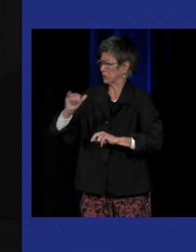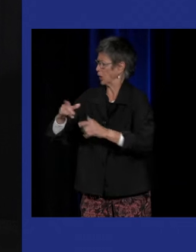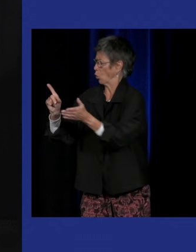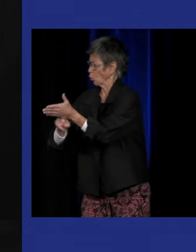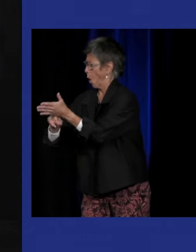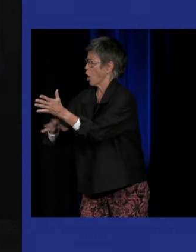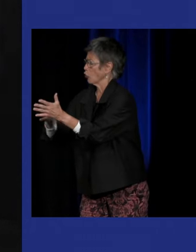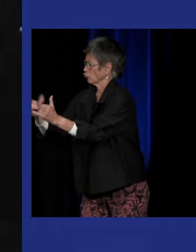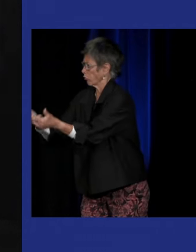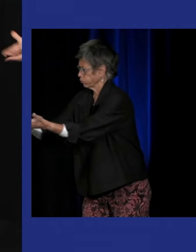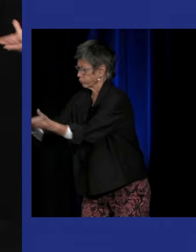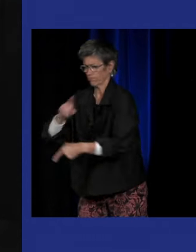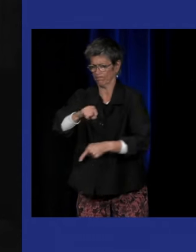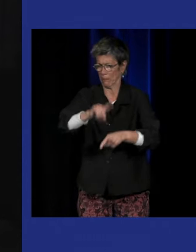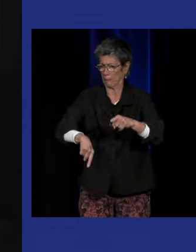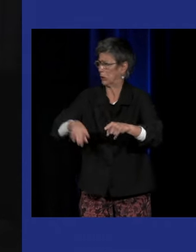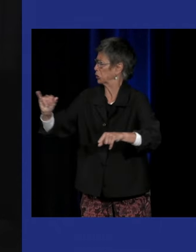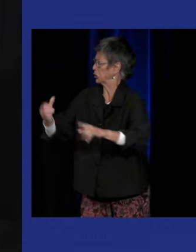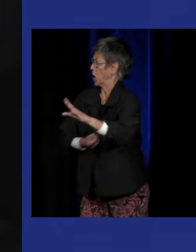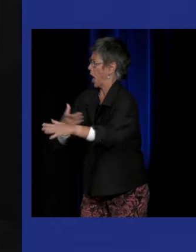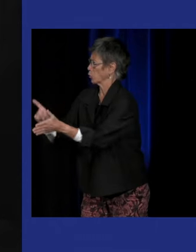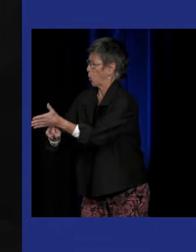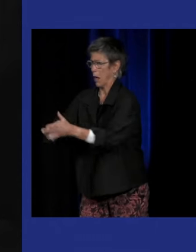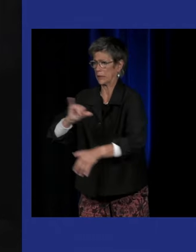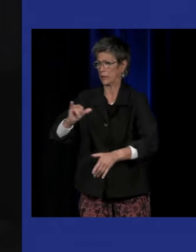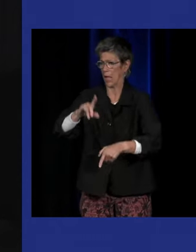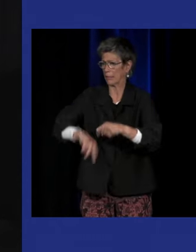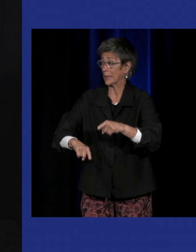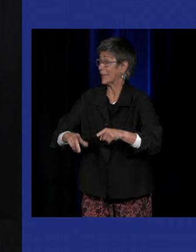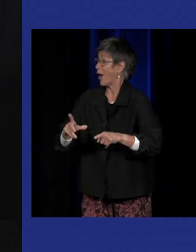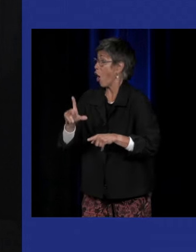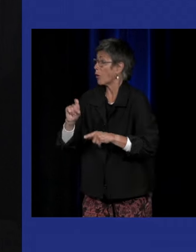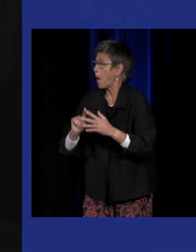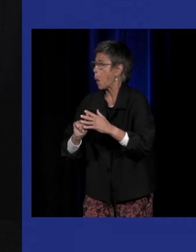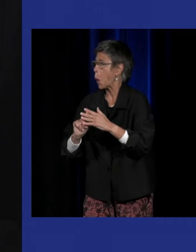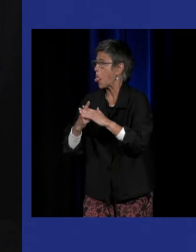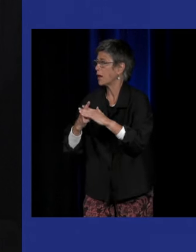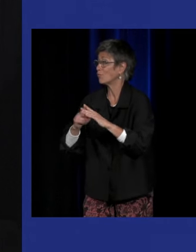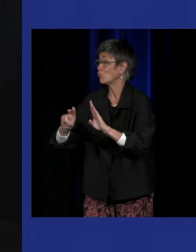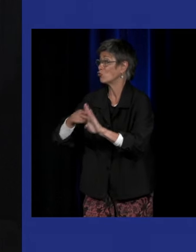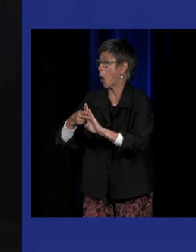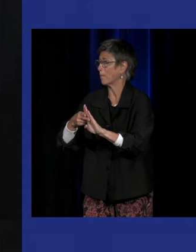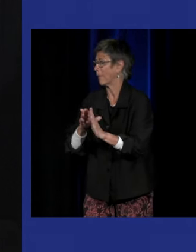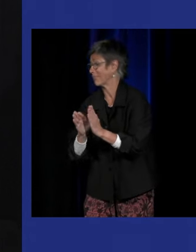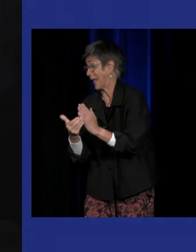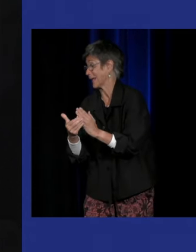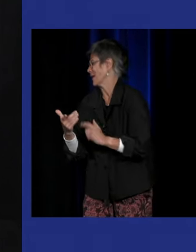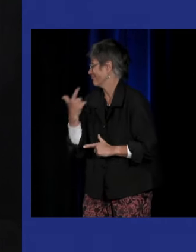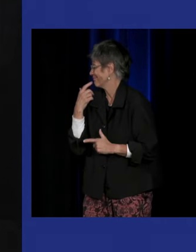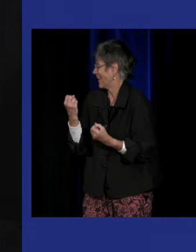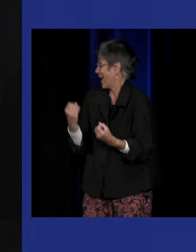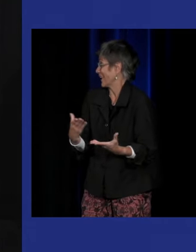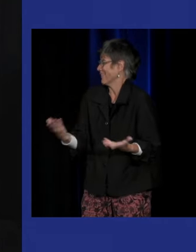théâtre qui peut faire de l'art en langue des signes donc la question normative qui est derrière la question de l'art elle se pose